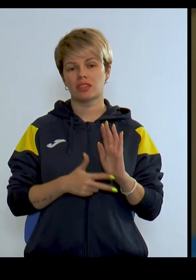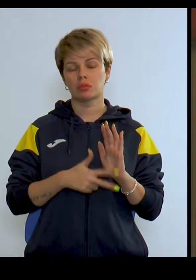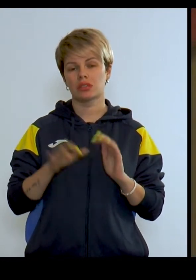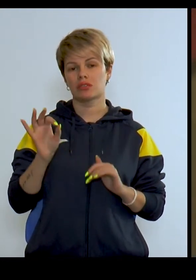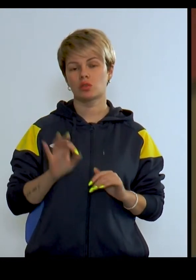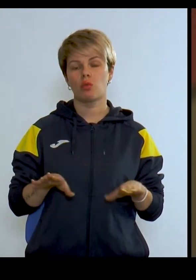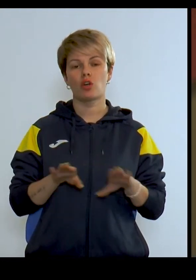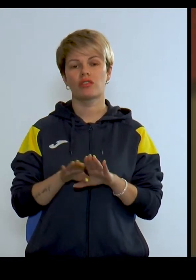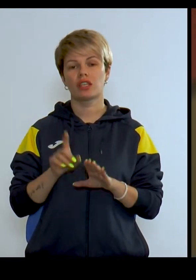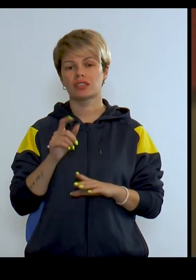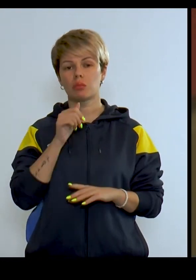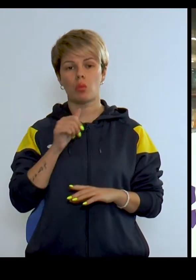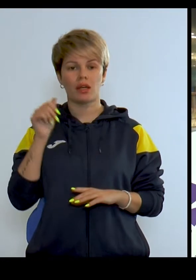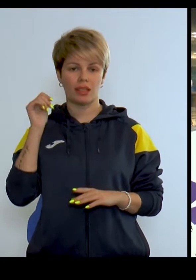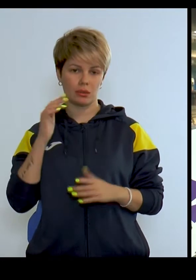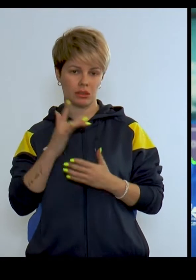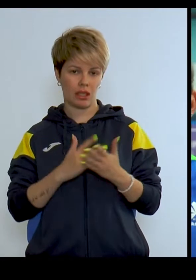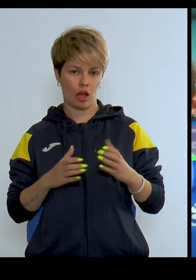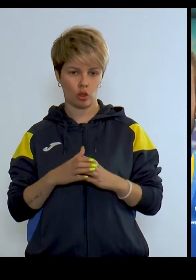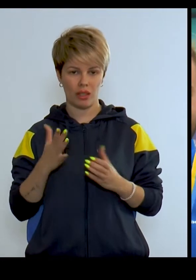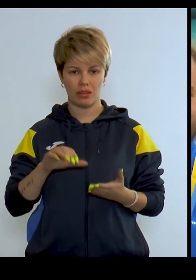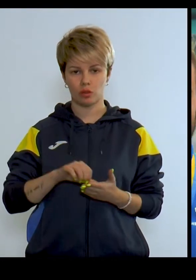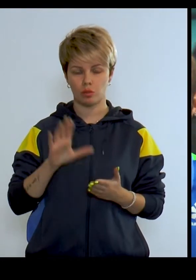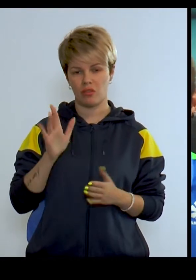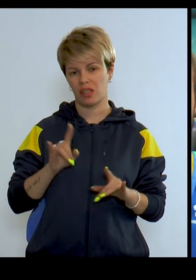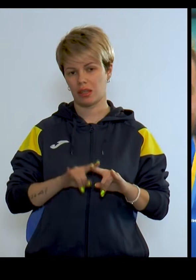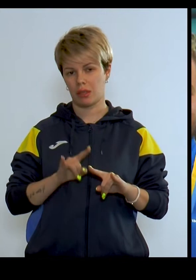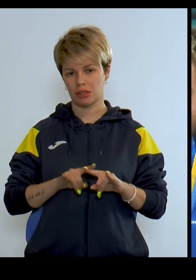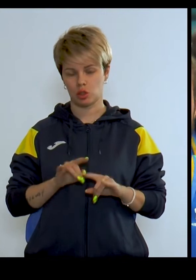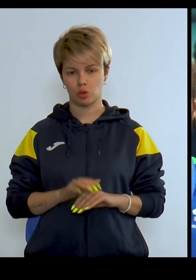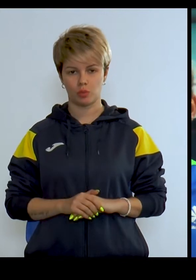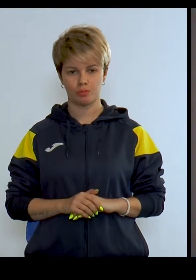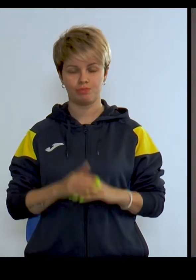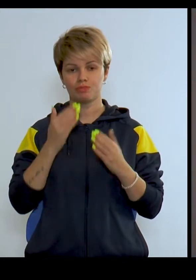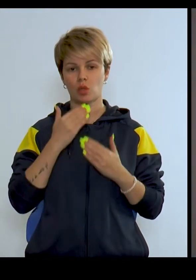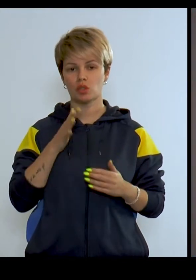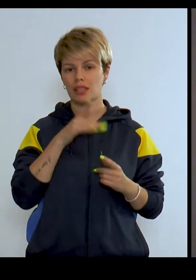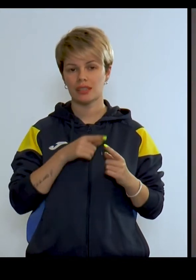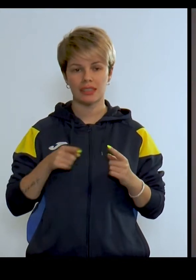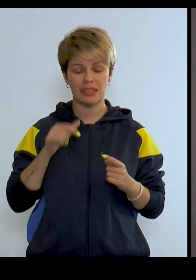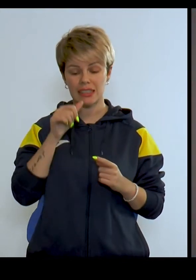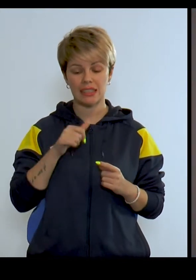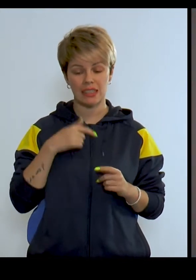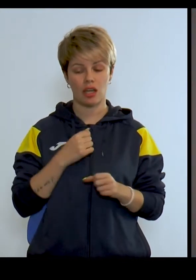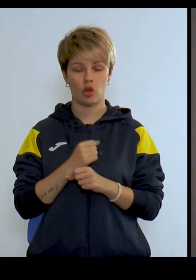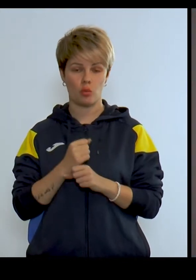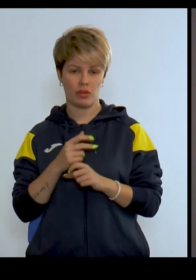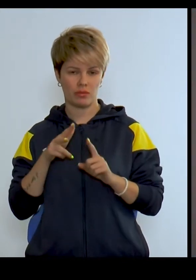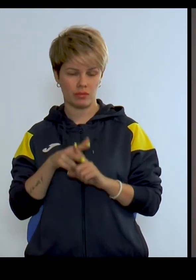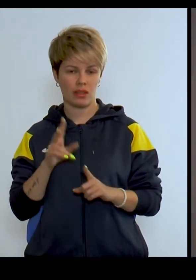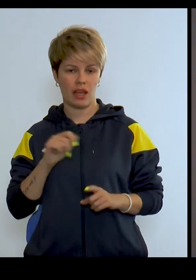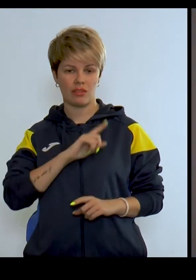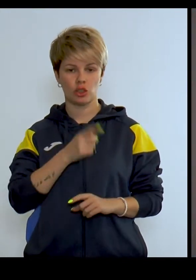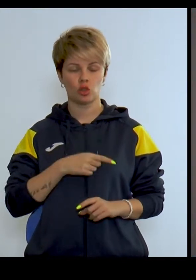80% у порівнянні з попереднім складом, який виступав у Хантимансійську. Останні ріки я робив акцент на